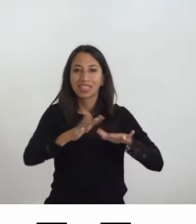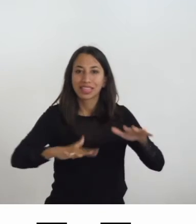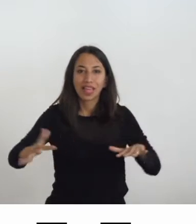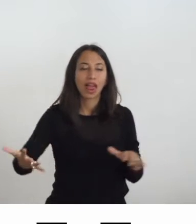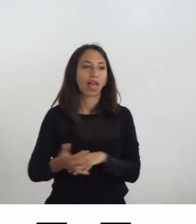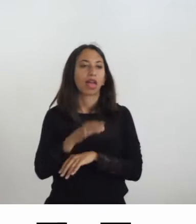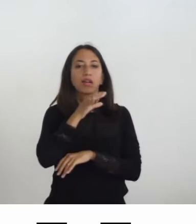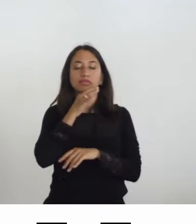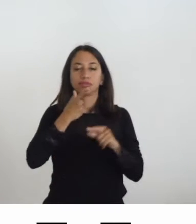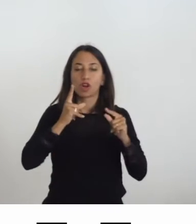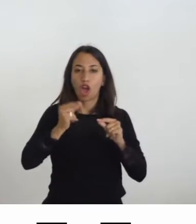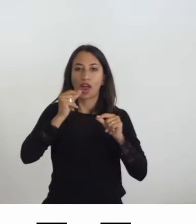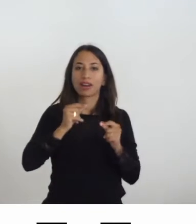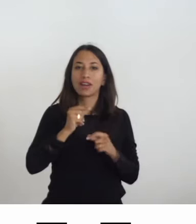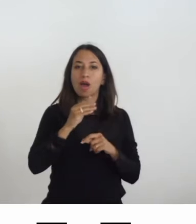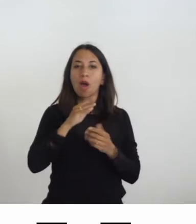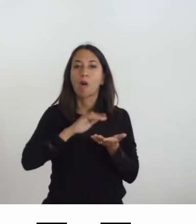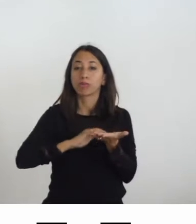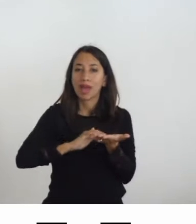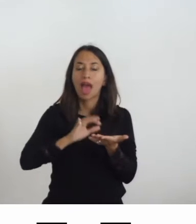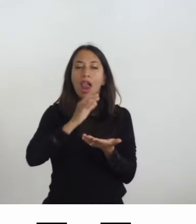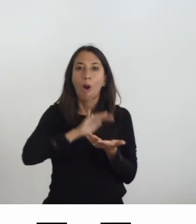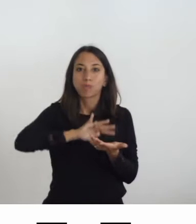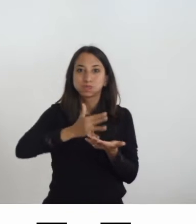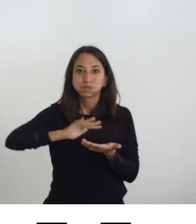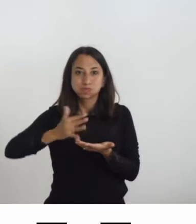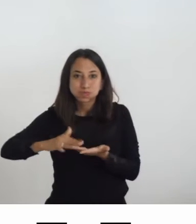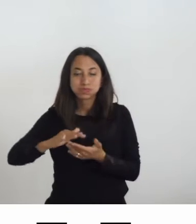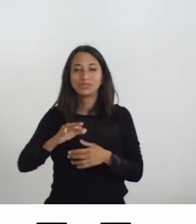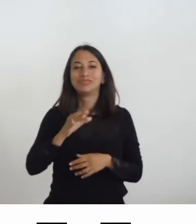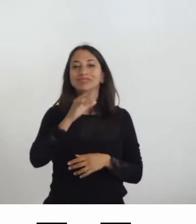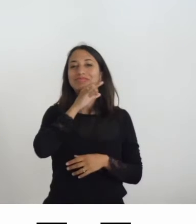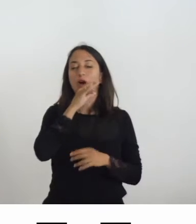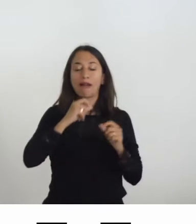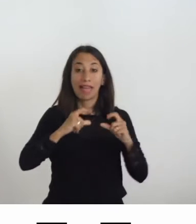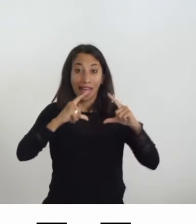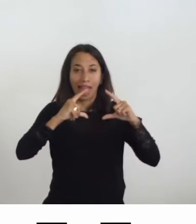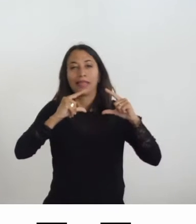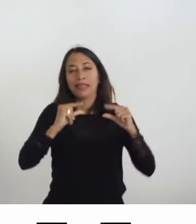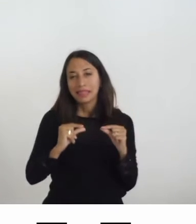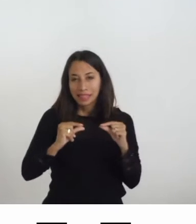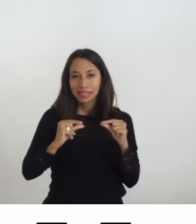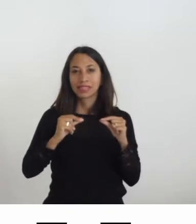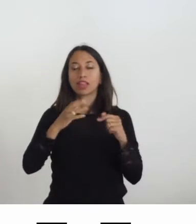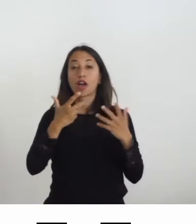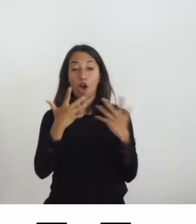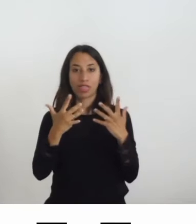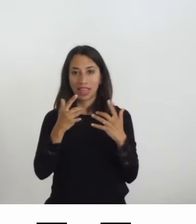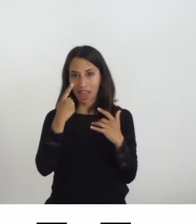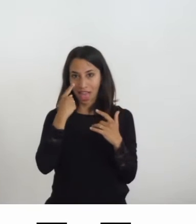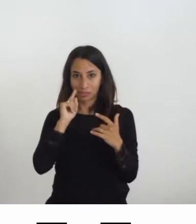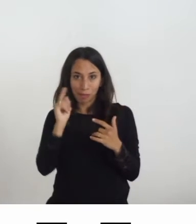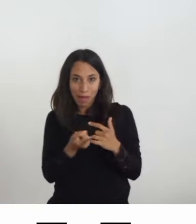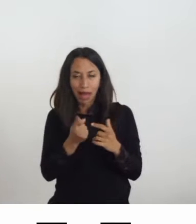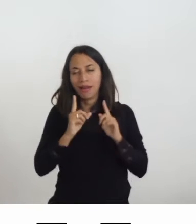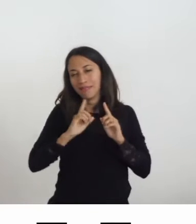caratteri in rilievo, con simboli in rilievo, con caratteri ingranditi, con caratteri con contrasto di luminanza e